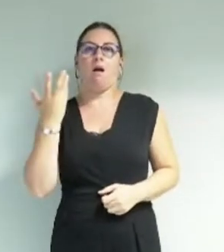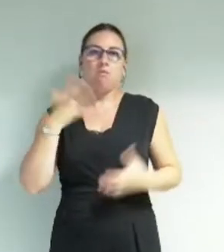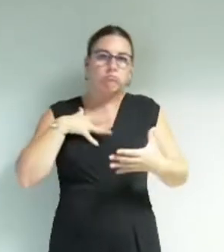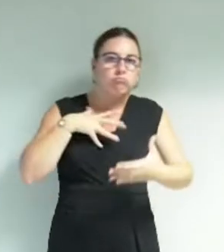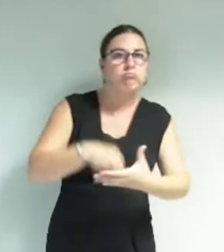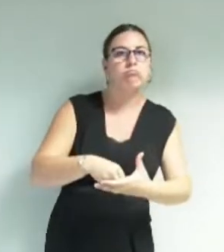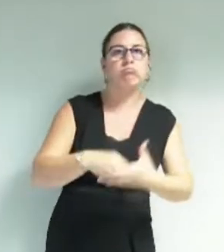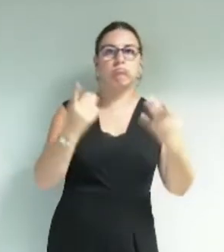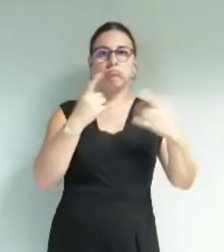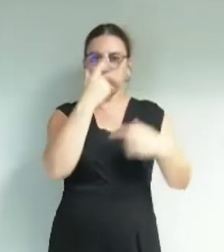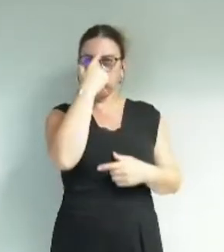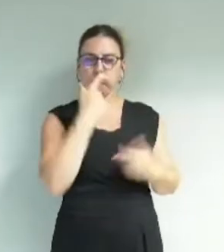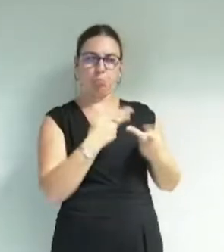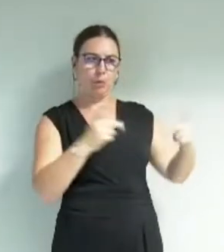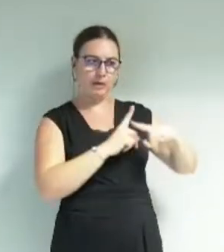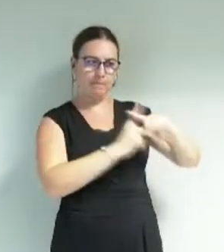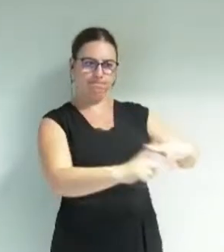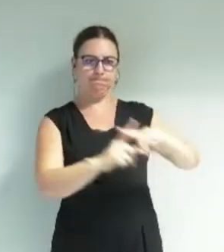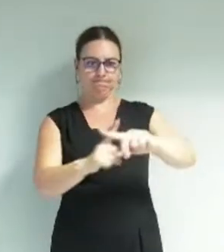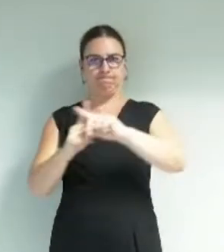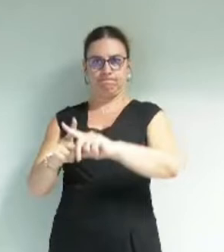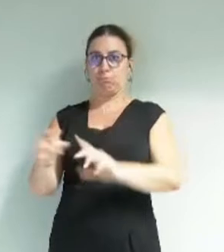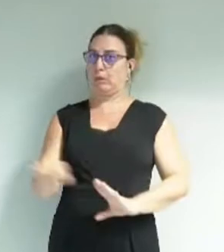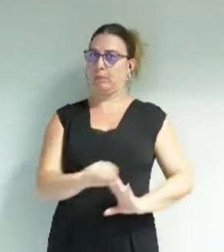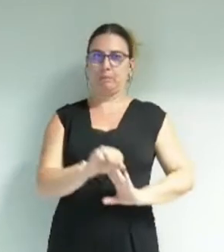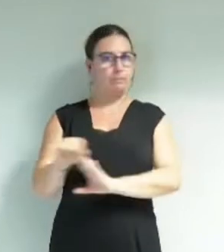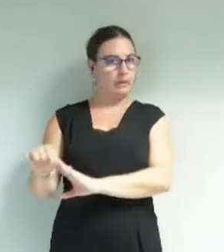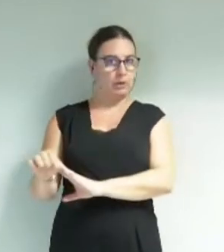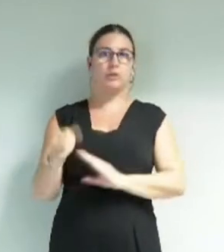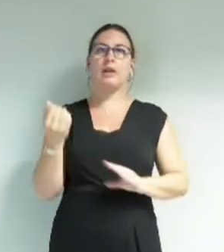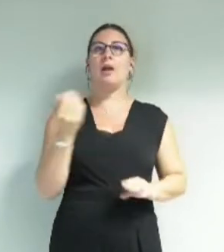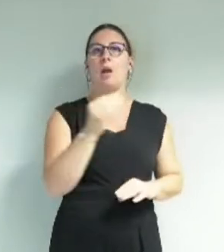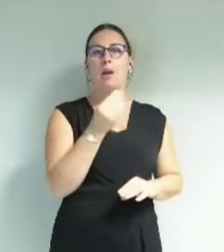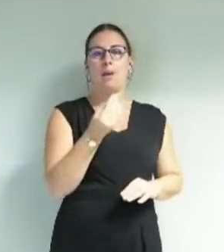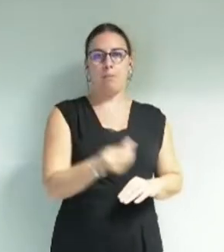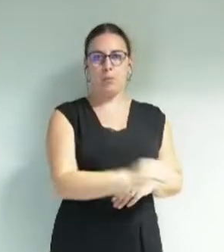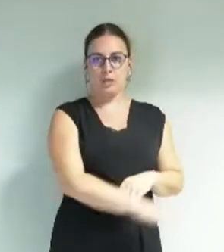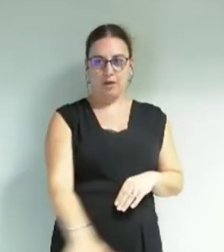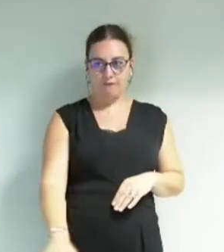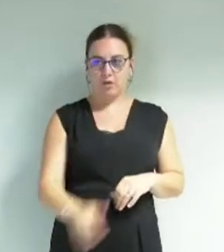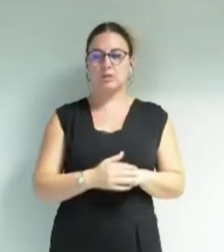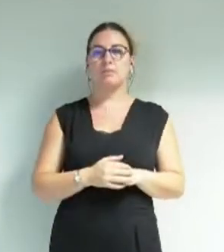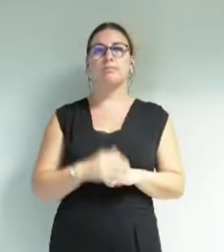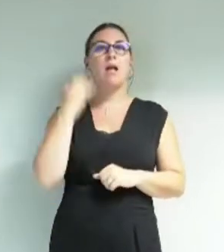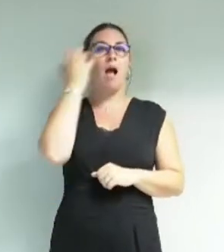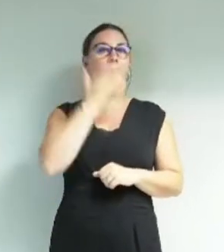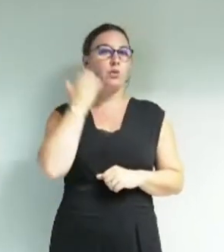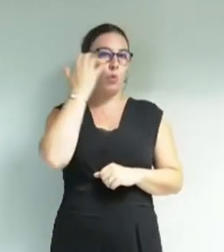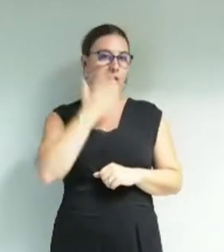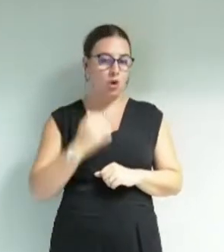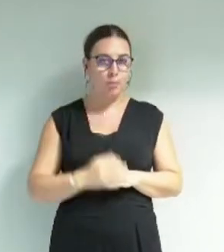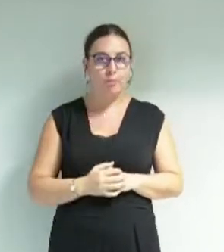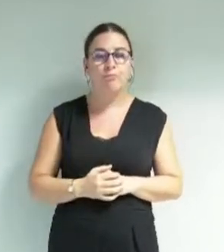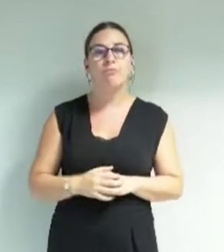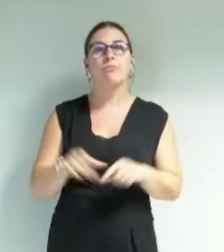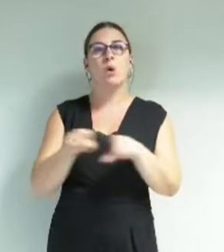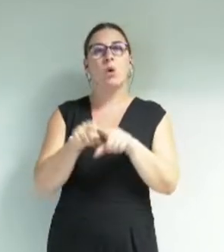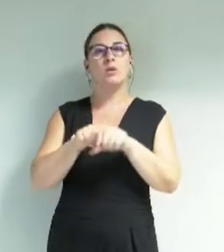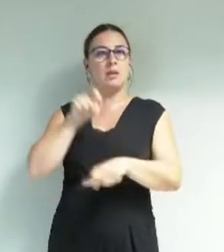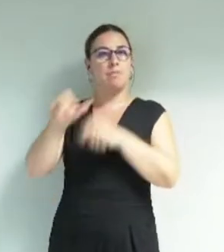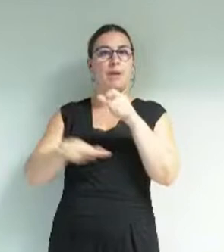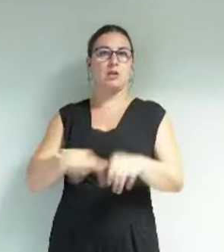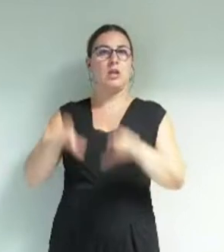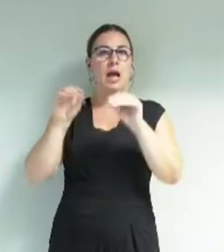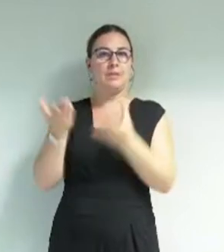publics ciblés, en priorité en faveur de la petite enfance, des adolescentes et adolescents, des habitantes et